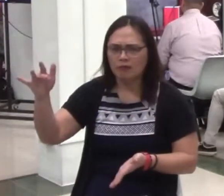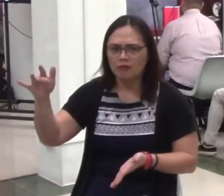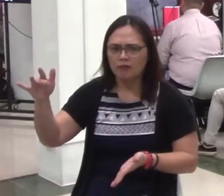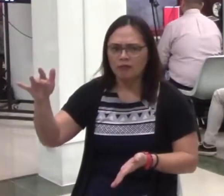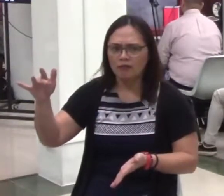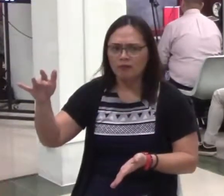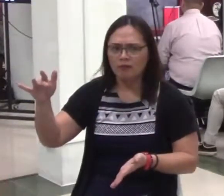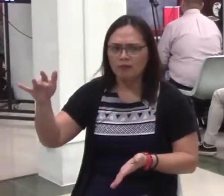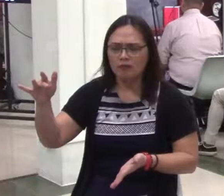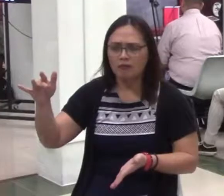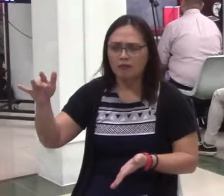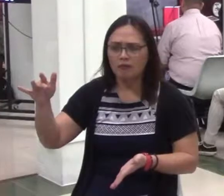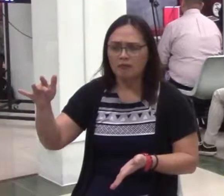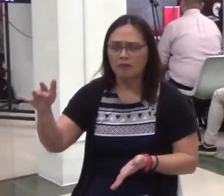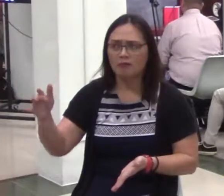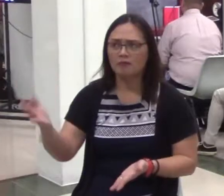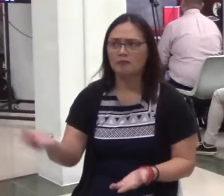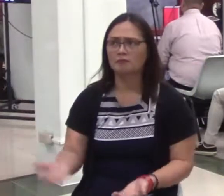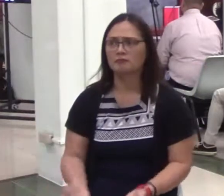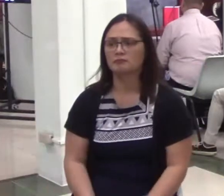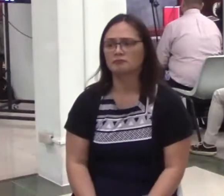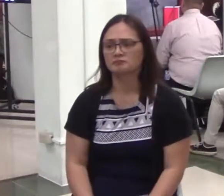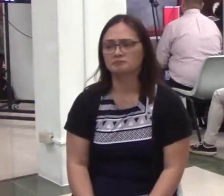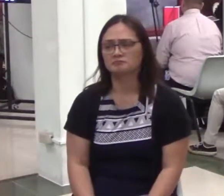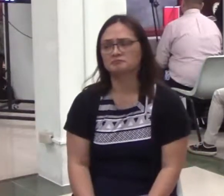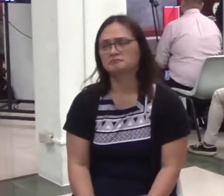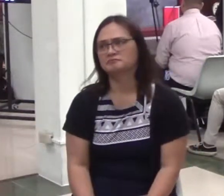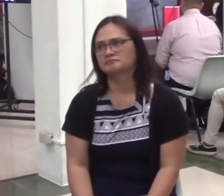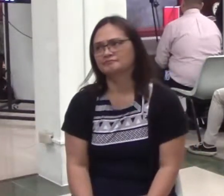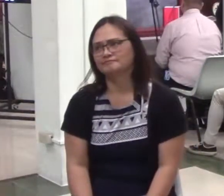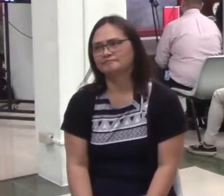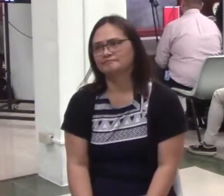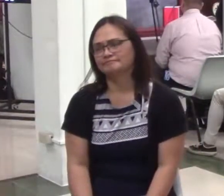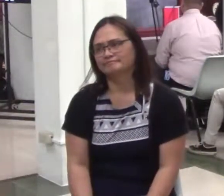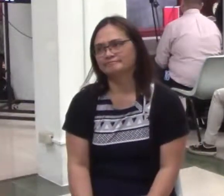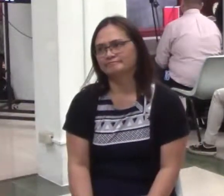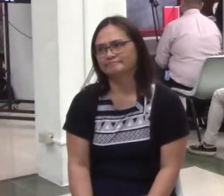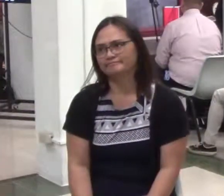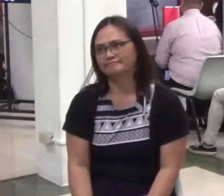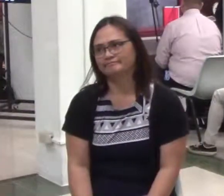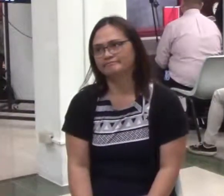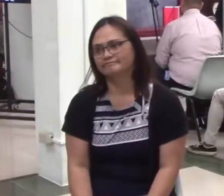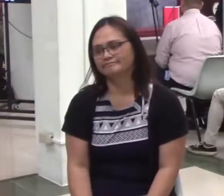kundi ang pagtalima ng tao sa Kanyang salita.